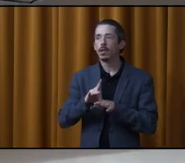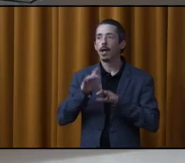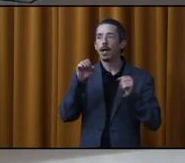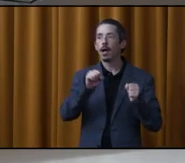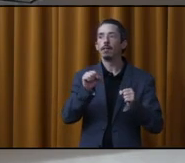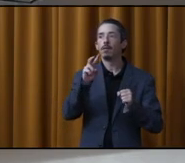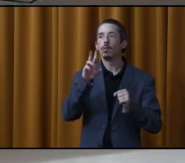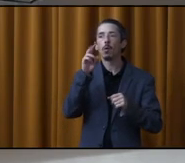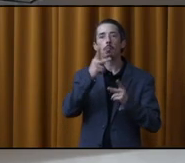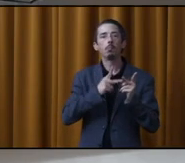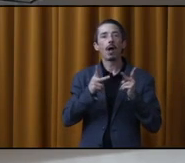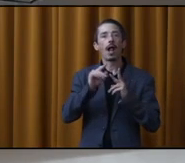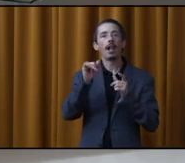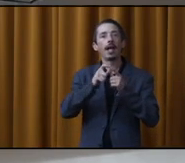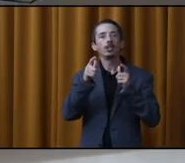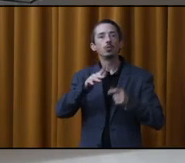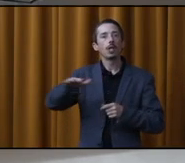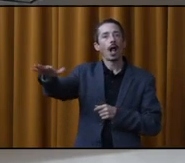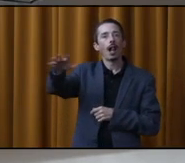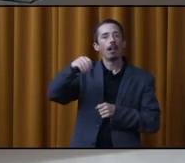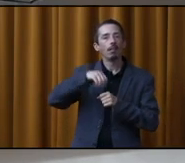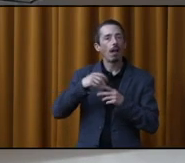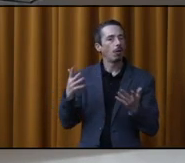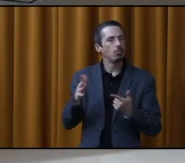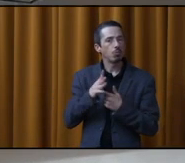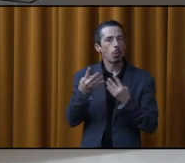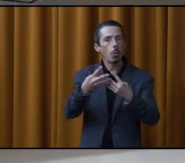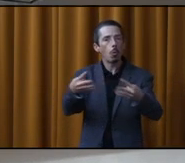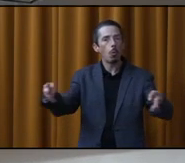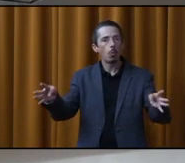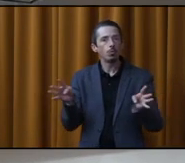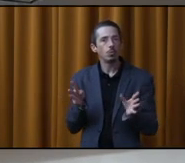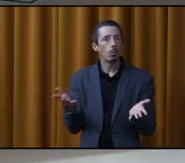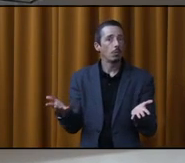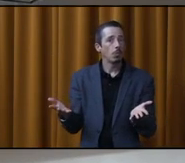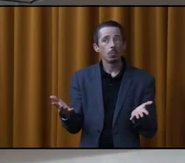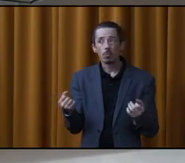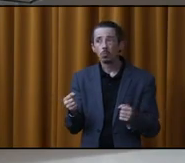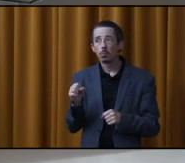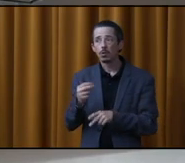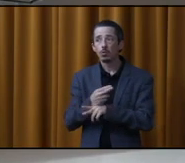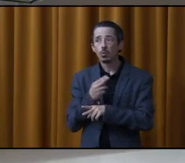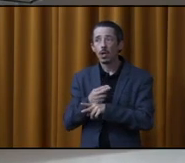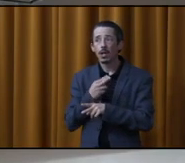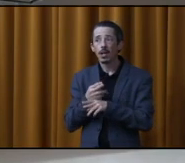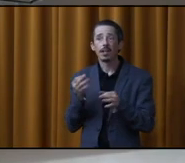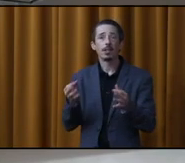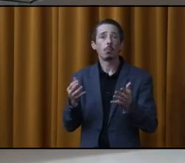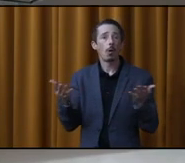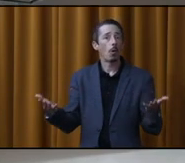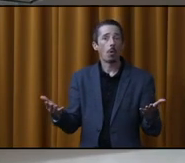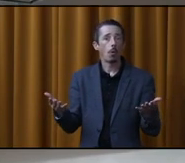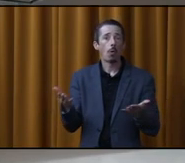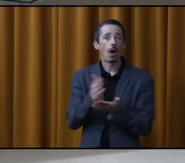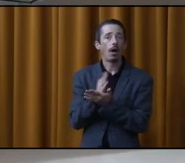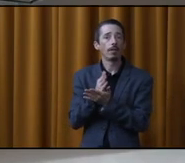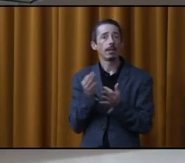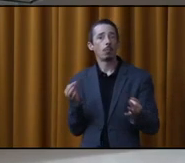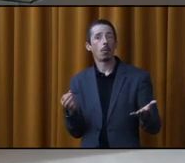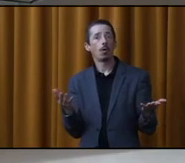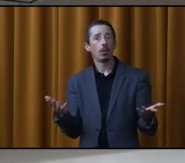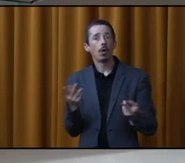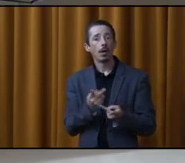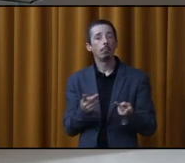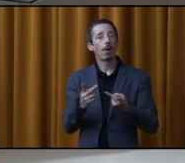vacant dans le parc industriel ou quelque chose comme ça qui est clôturé, qu'on pourrait au moins utiliser en attendant, qui serait comme un entremilieu. Tu le